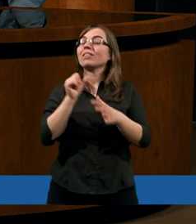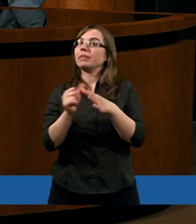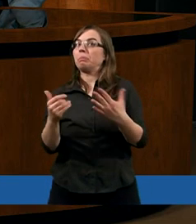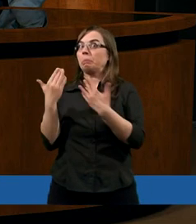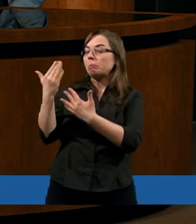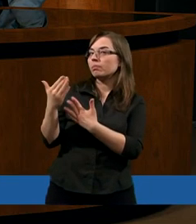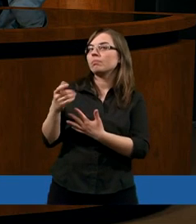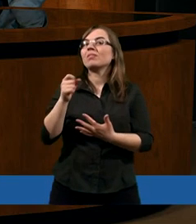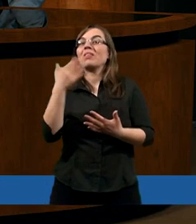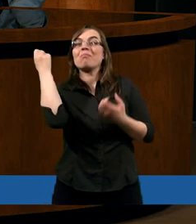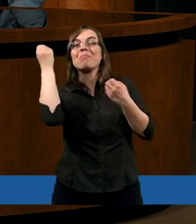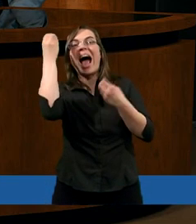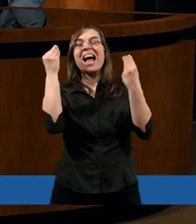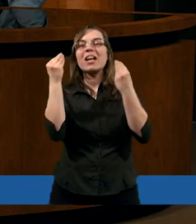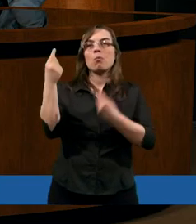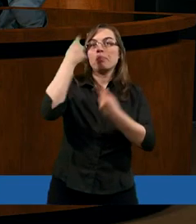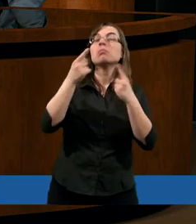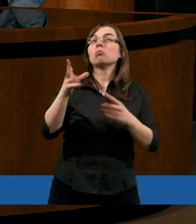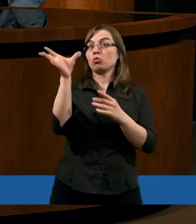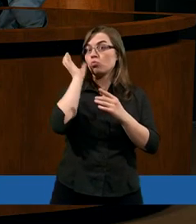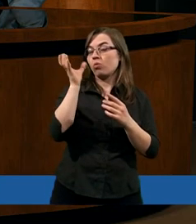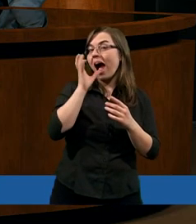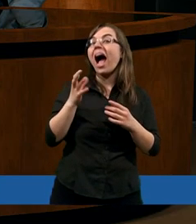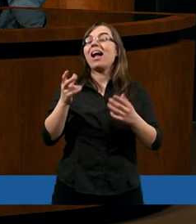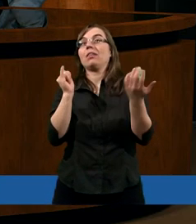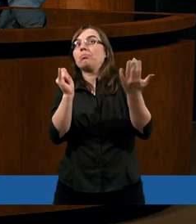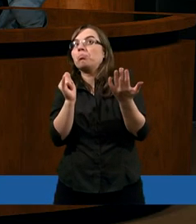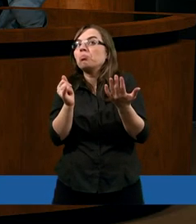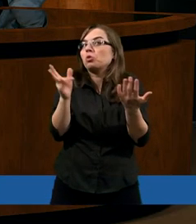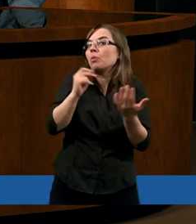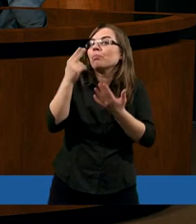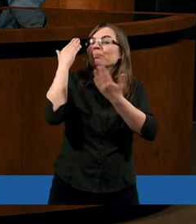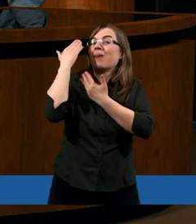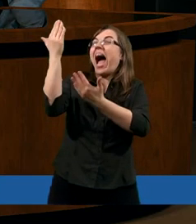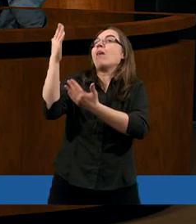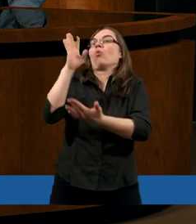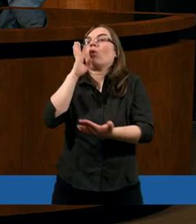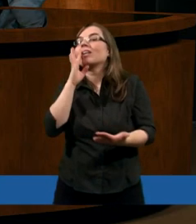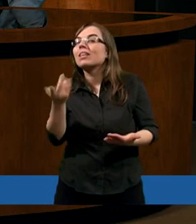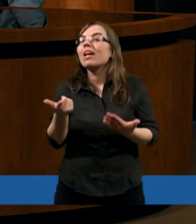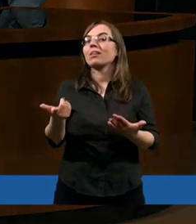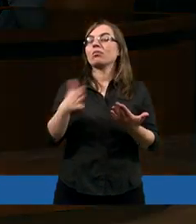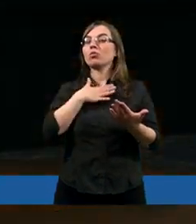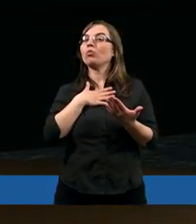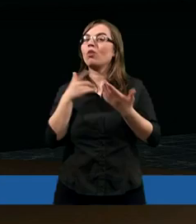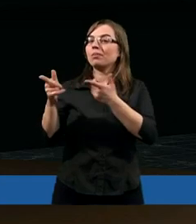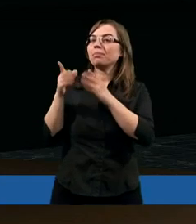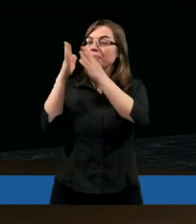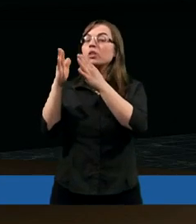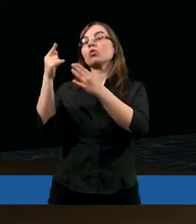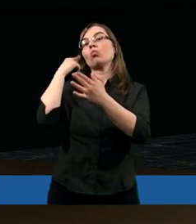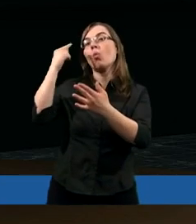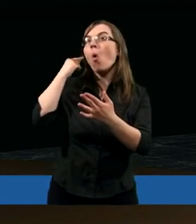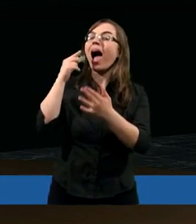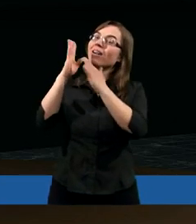szacuneczek, tak? Kłaniamy się, słuchamy, ktoś inny chce się odezwać, no, powiedzmy, że to jest osoba, która nie cieszy się autorytetem, to jej się nie